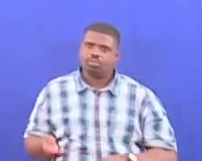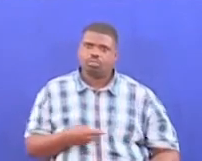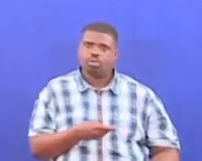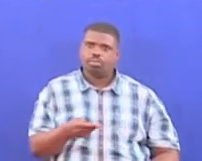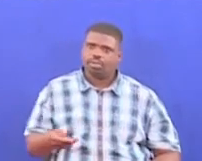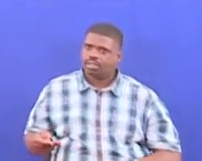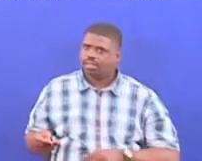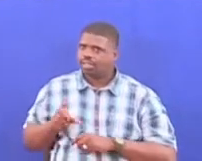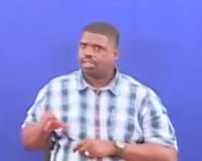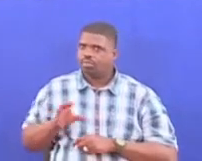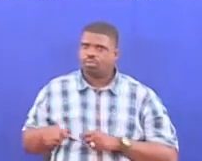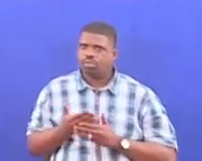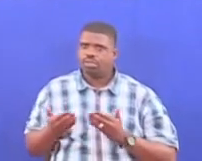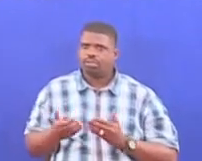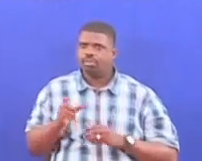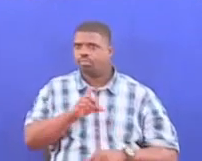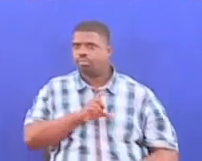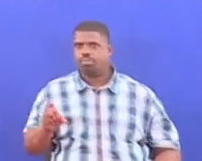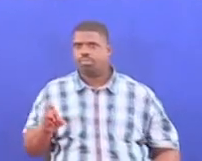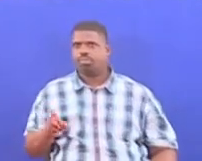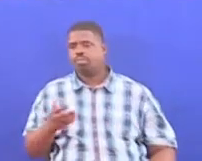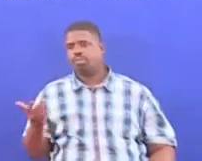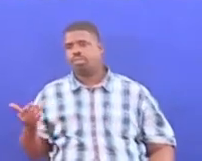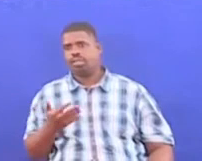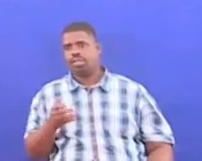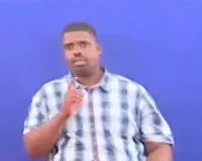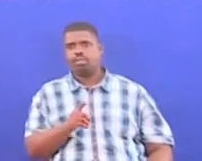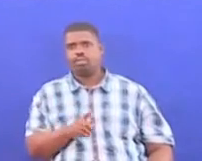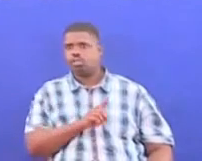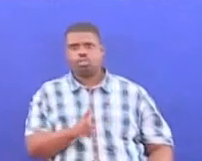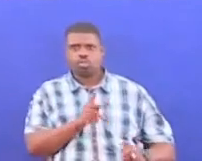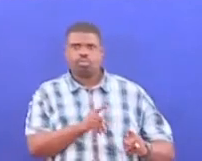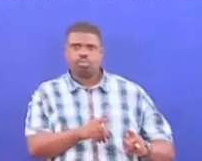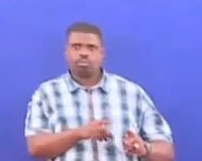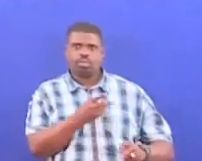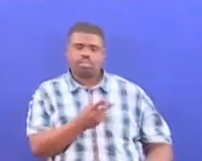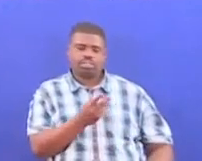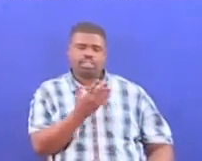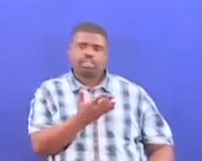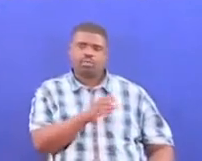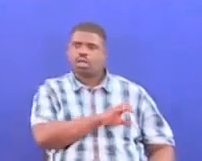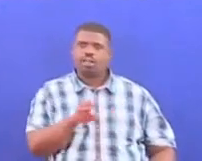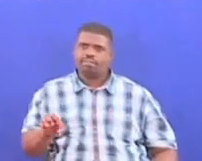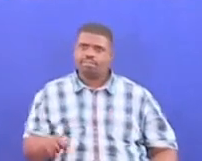kadi Uwati ambao wana numbers of tabulation Na idadi yao Sio kama lipo kutatakui Mwishina tano elfu